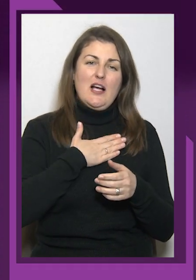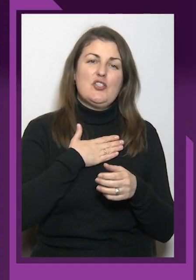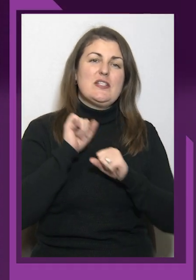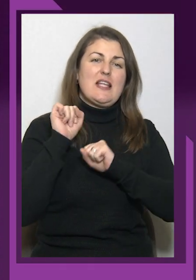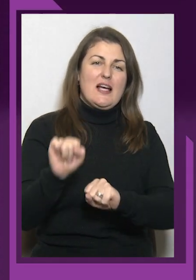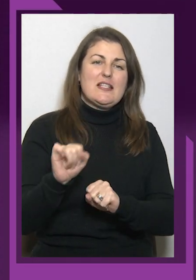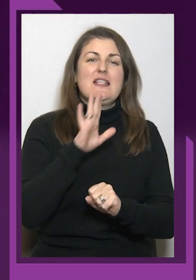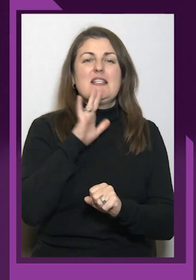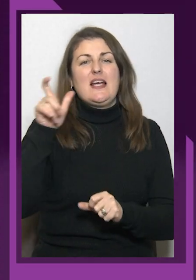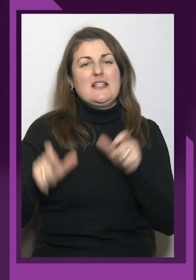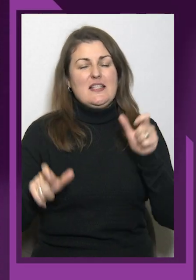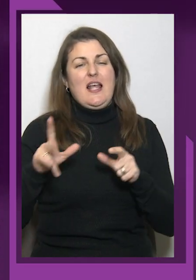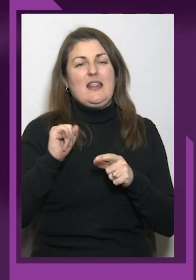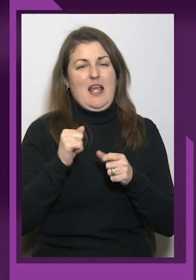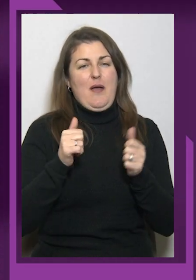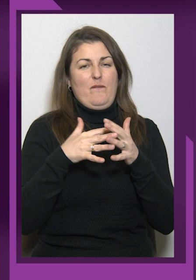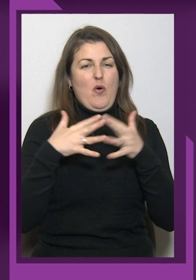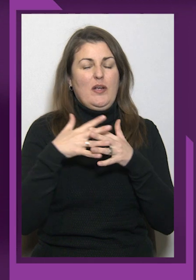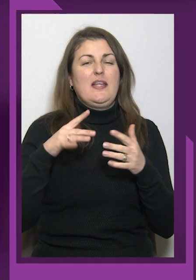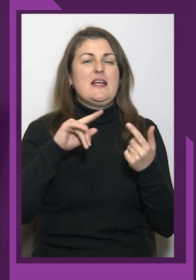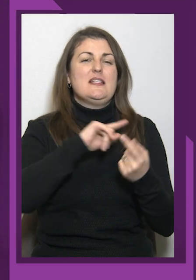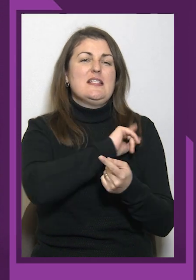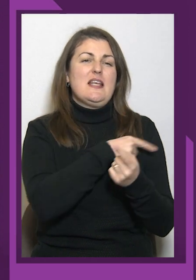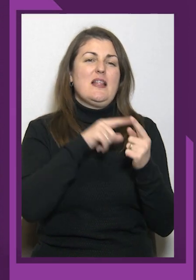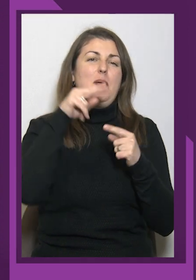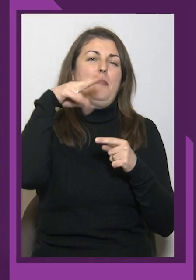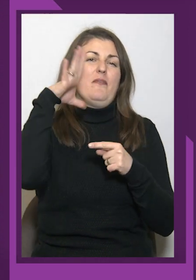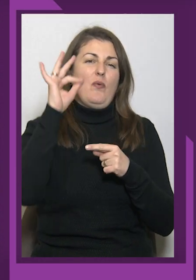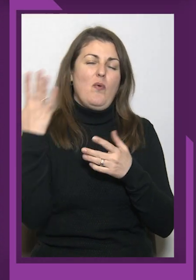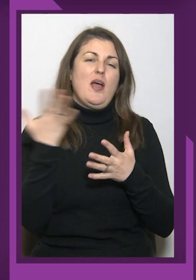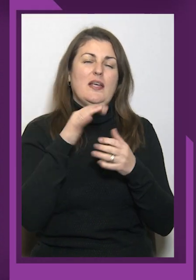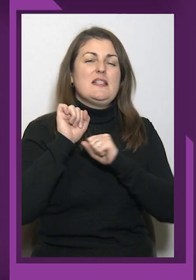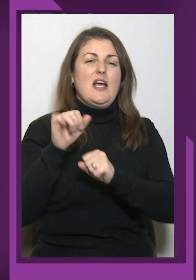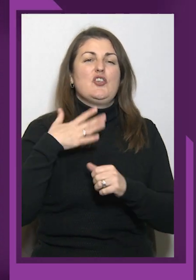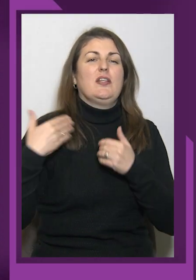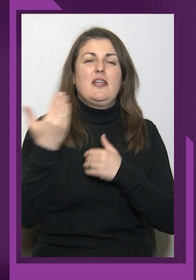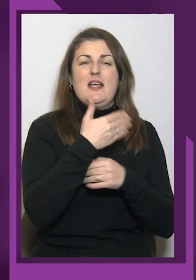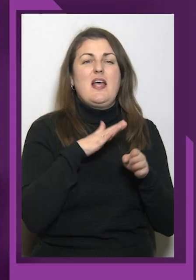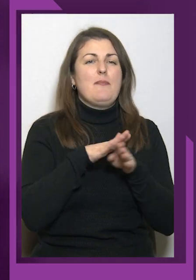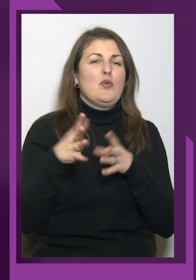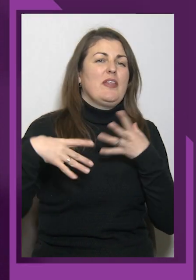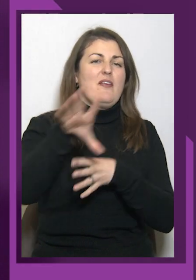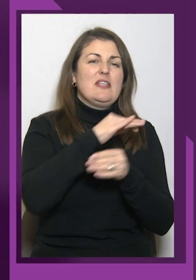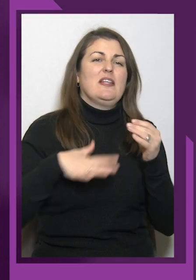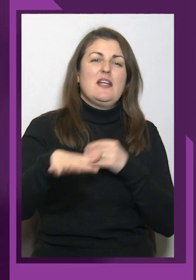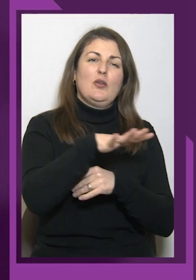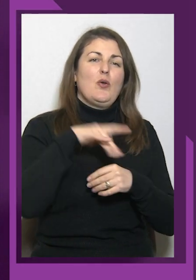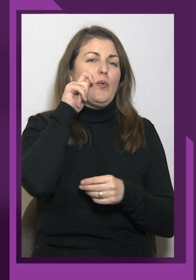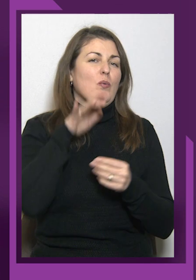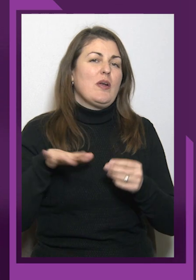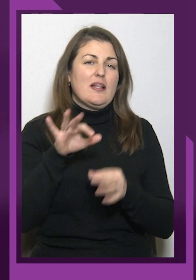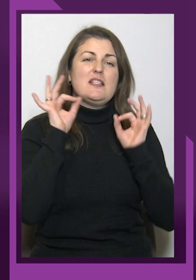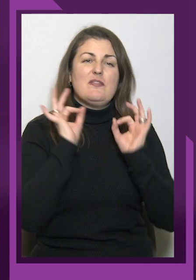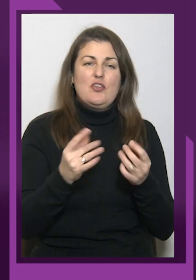Слава Україні! Сили протиповітряної оборони, які захищають нас абсолютно на всій території України.